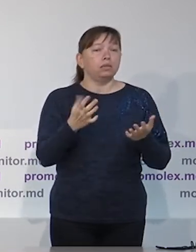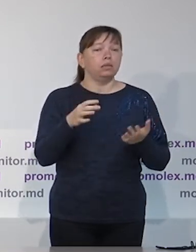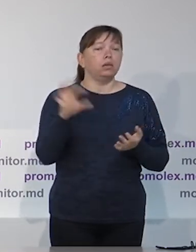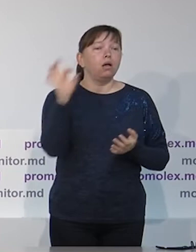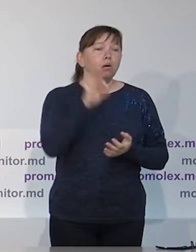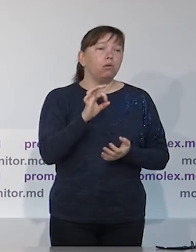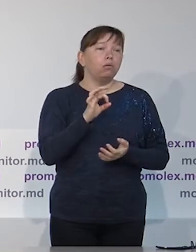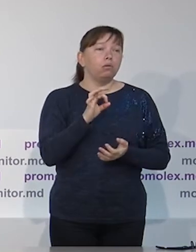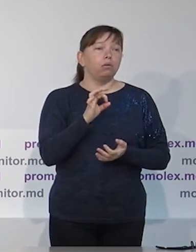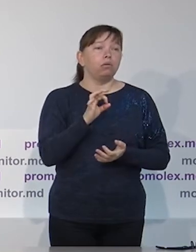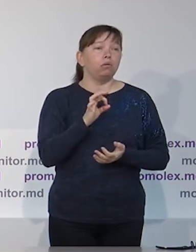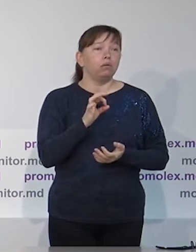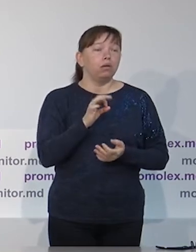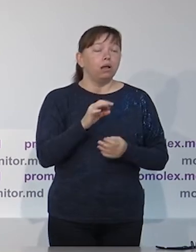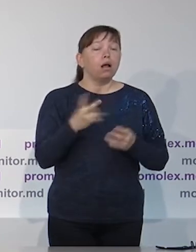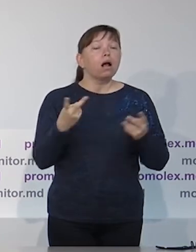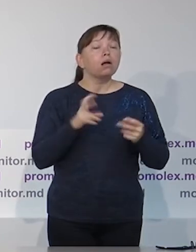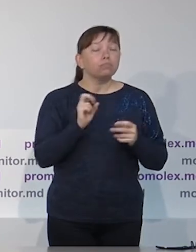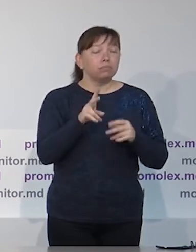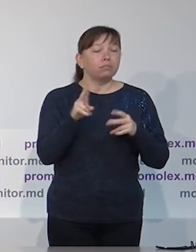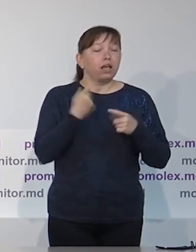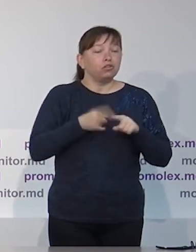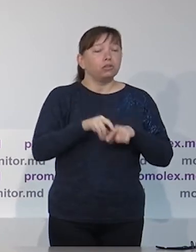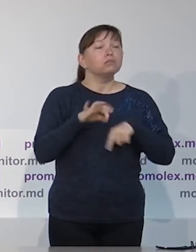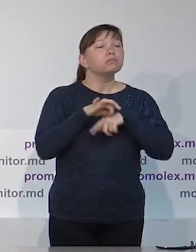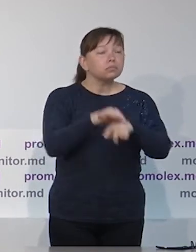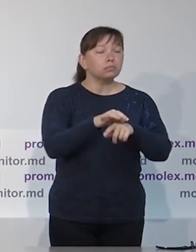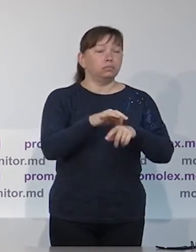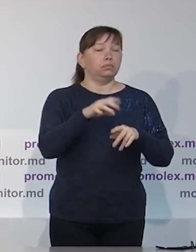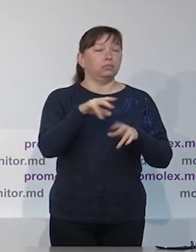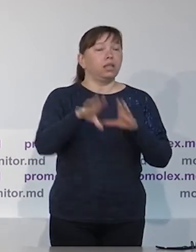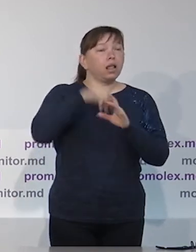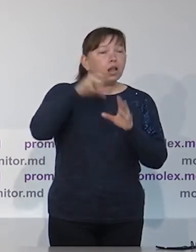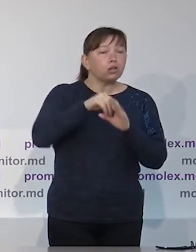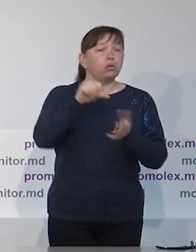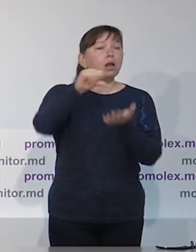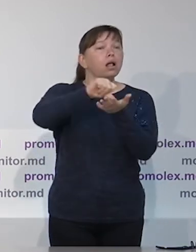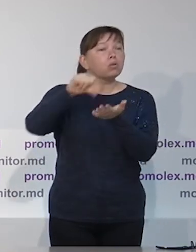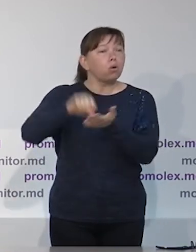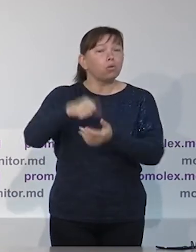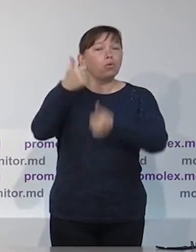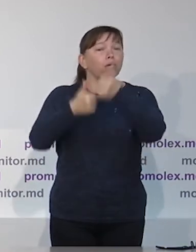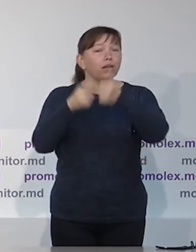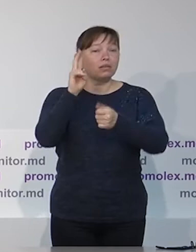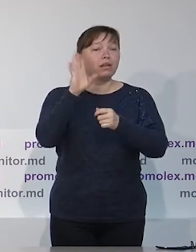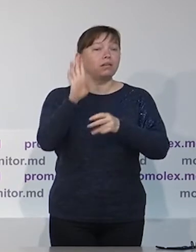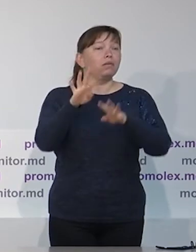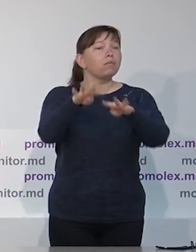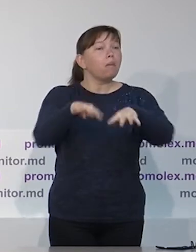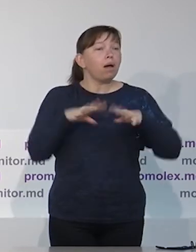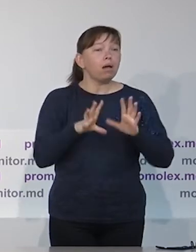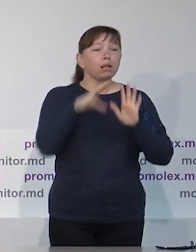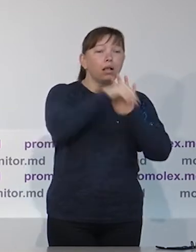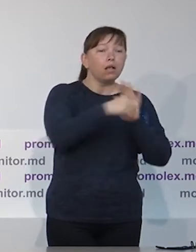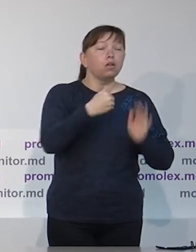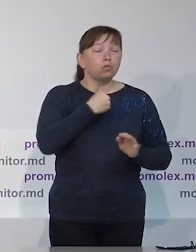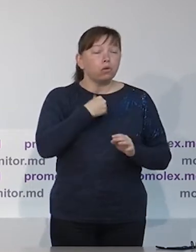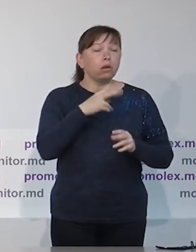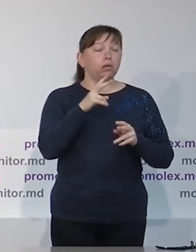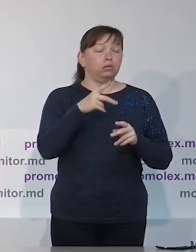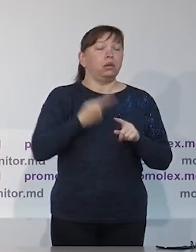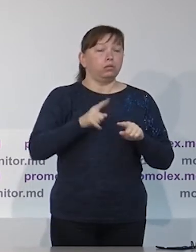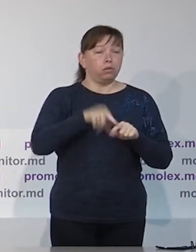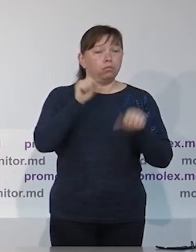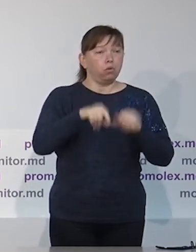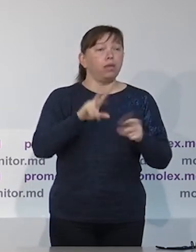доводить до нашего сведения разную информацию о проведении избирательной кампании, деятельности